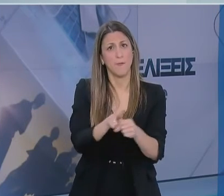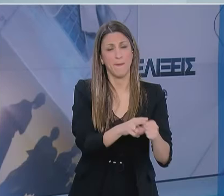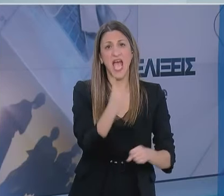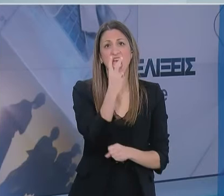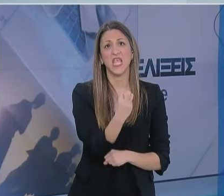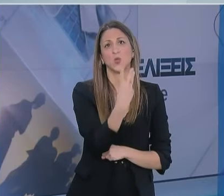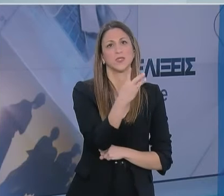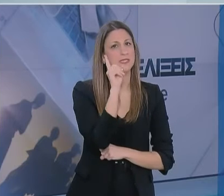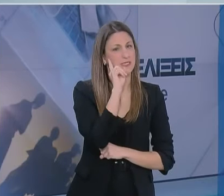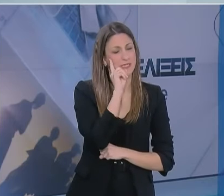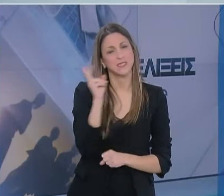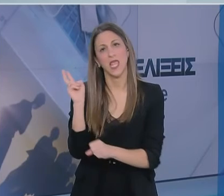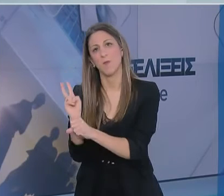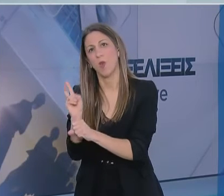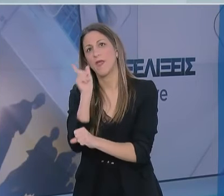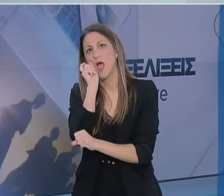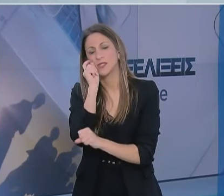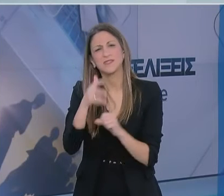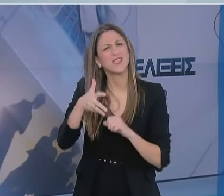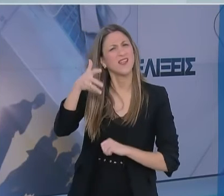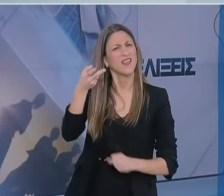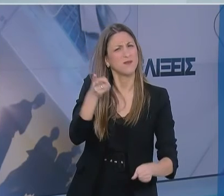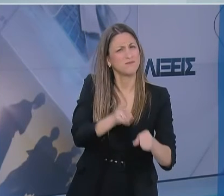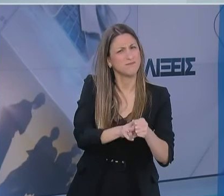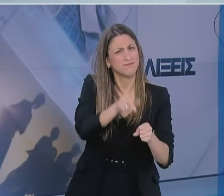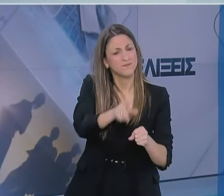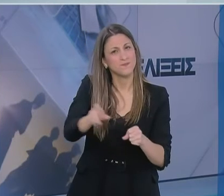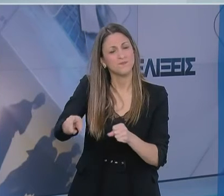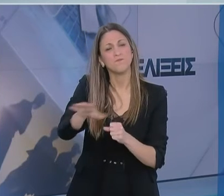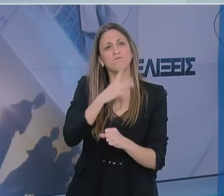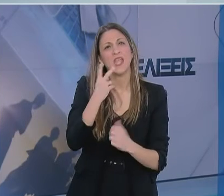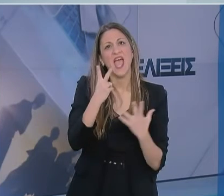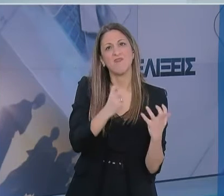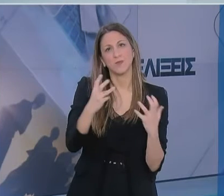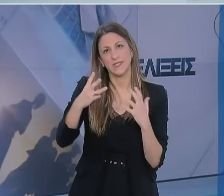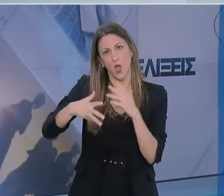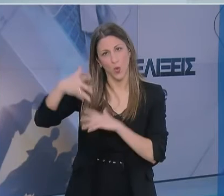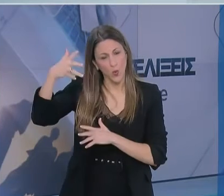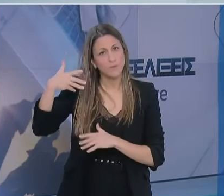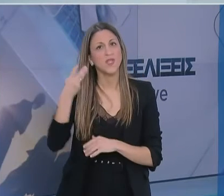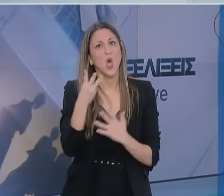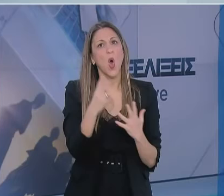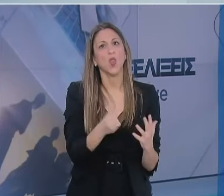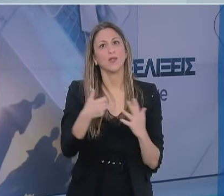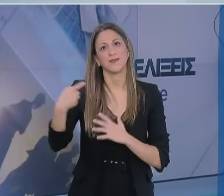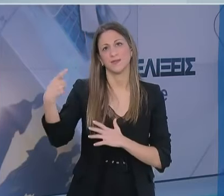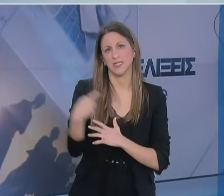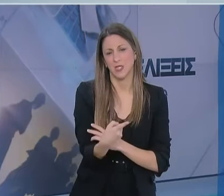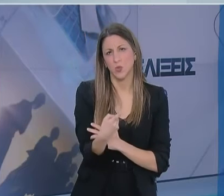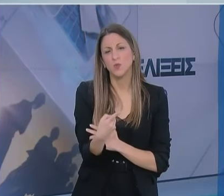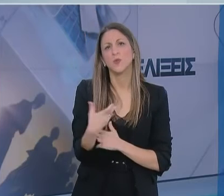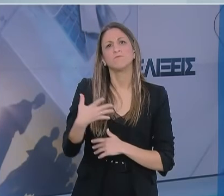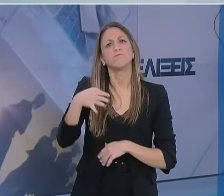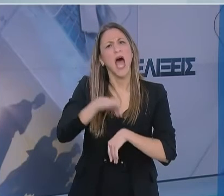είναι γυναίκες και οι υπόλοιποι άνδρες. Η διάμεση ηλικία των θανόνων των συμπολιτών μας ήταν τα 73 έτη και το 86% είχε κάποιο